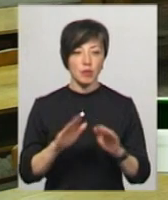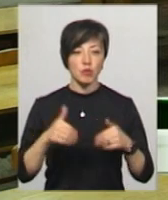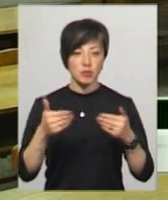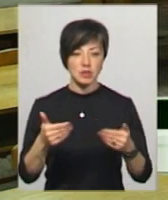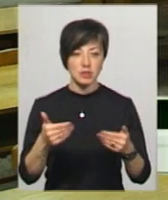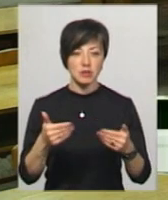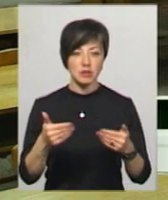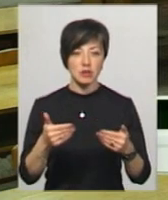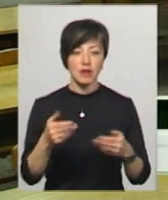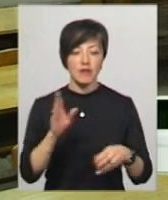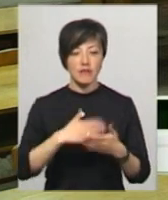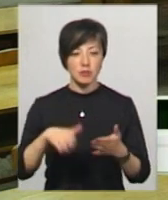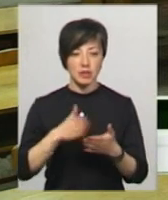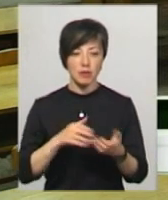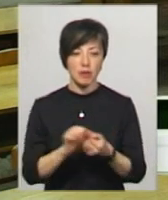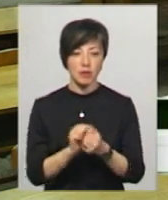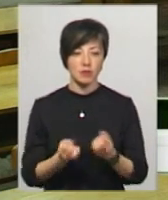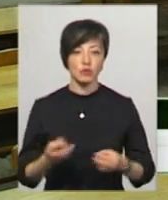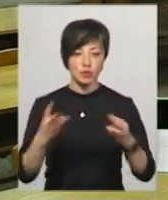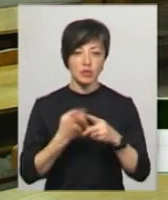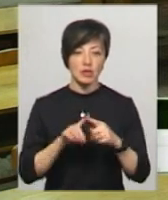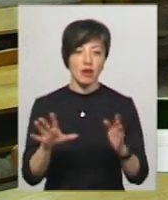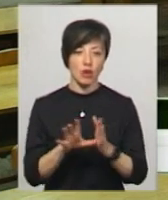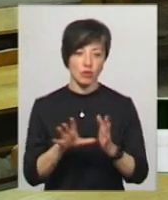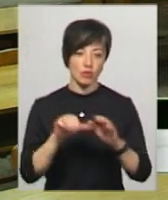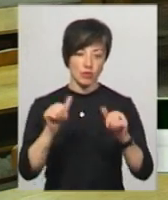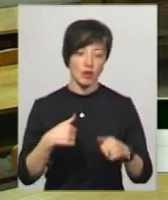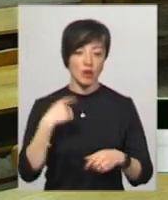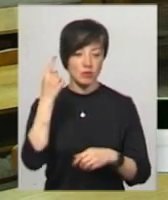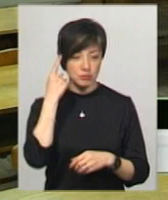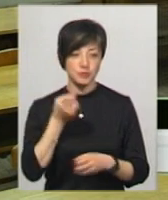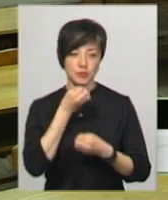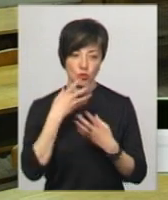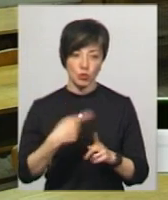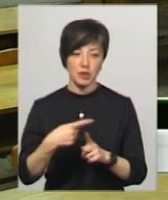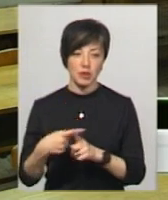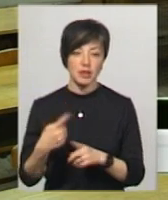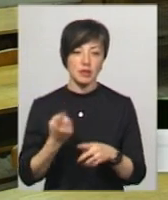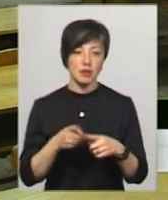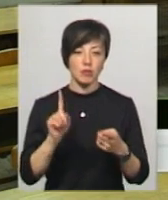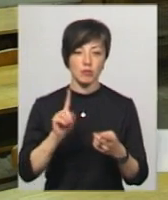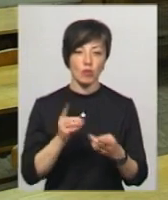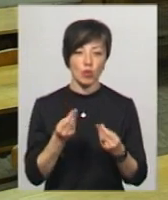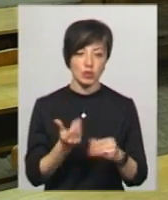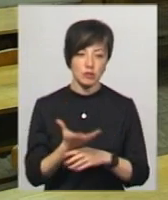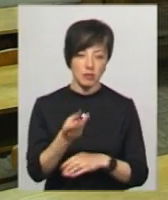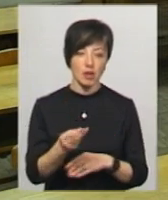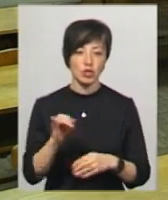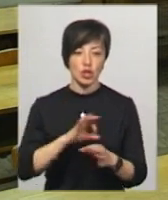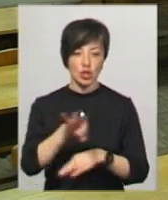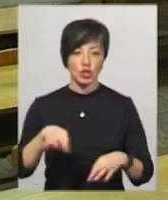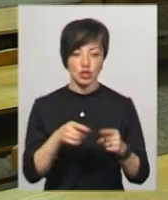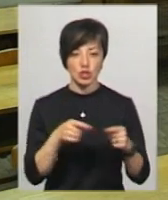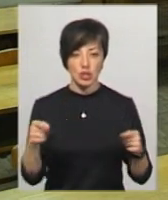відмінити паперові ці свідоцтва, а щоб тільки в електронному віні. Це я читаю позитивно, бо за це і кошти сплачуються, лишні,